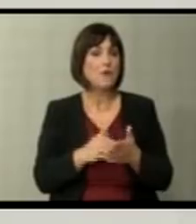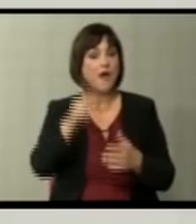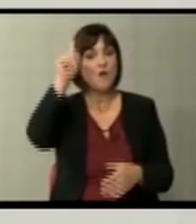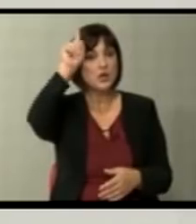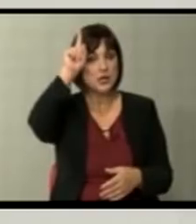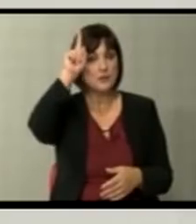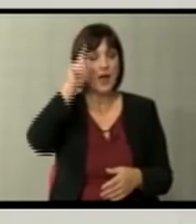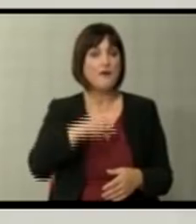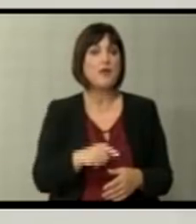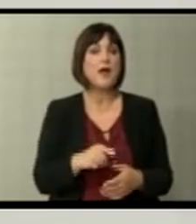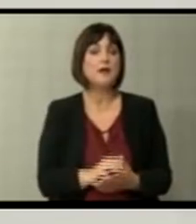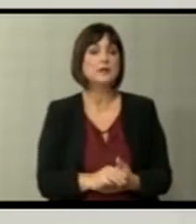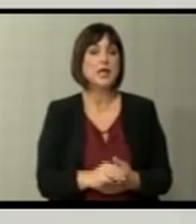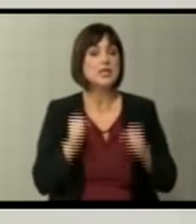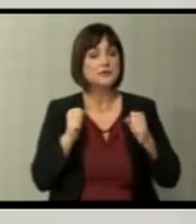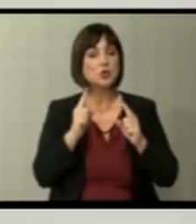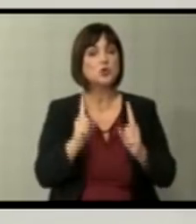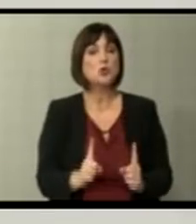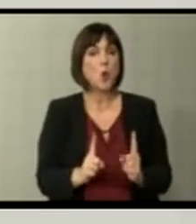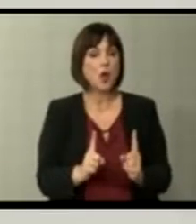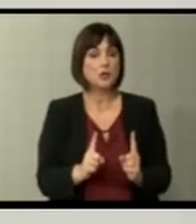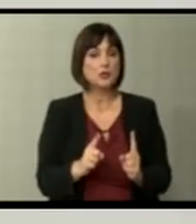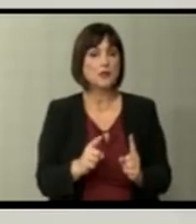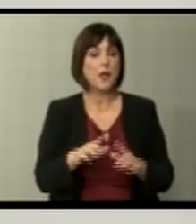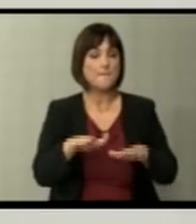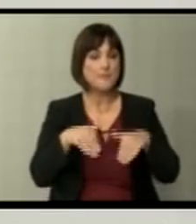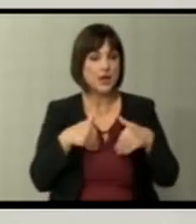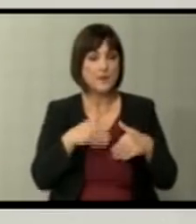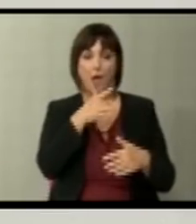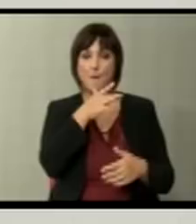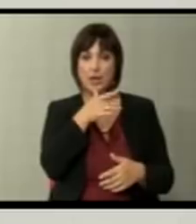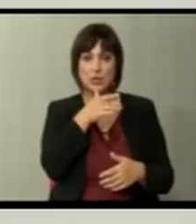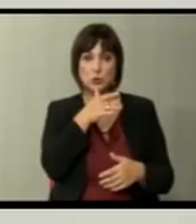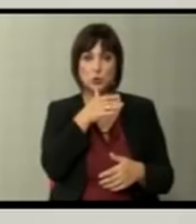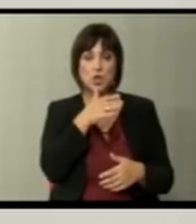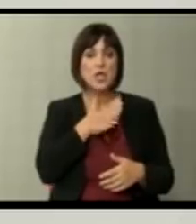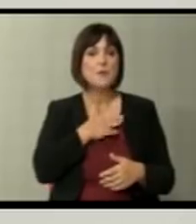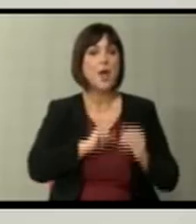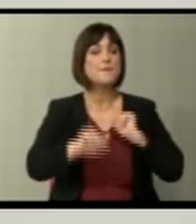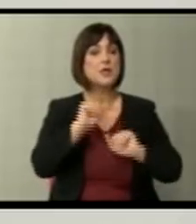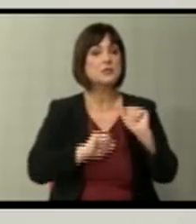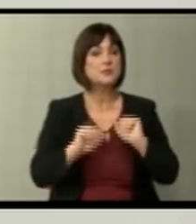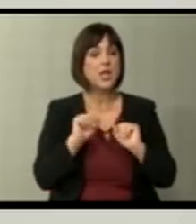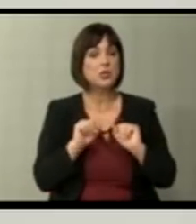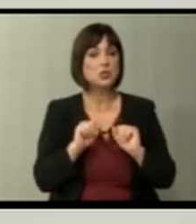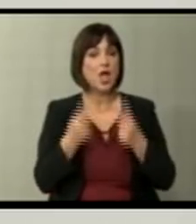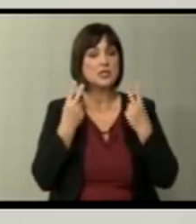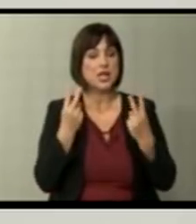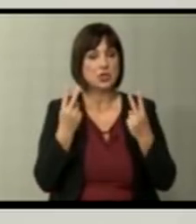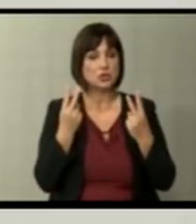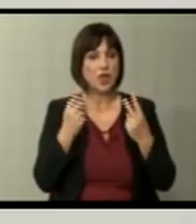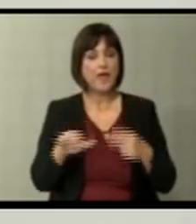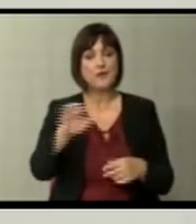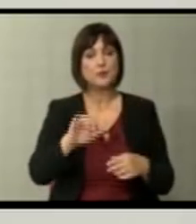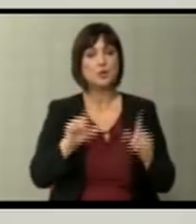Германија, во Берлин, цврсто стоа дека приемот на Македонија има безбедностно значење за